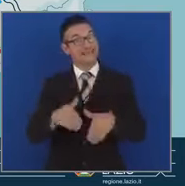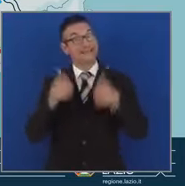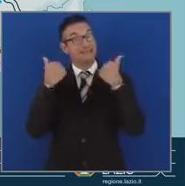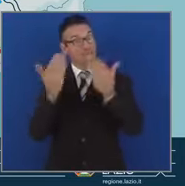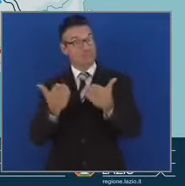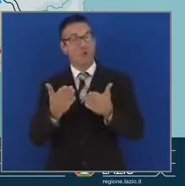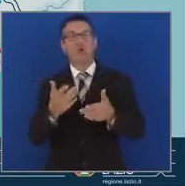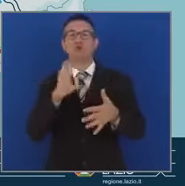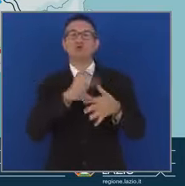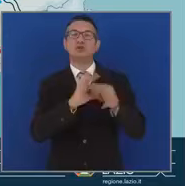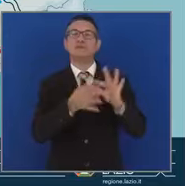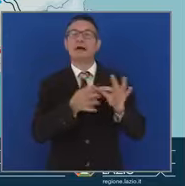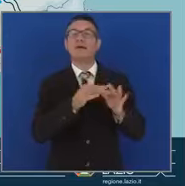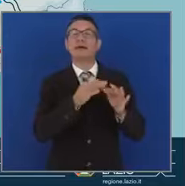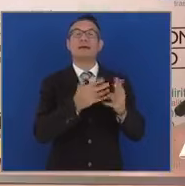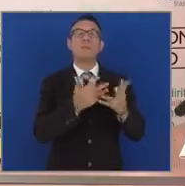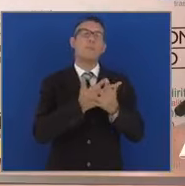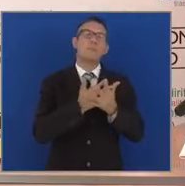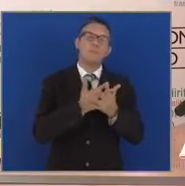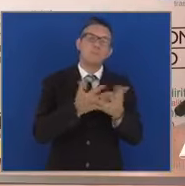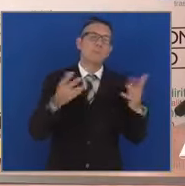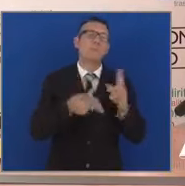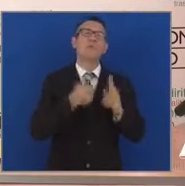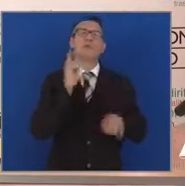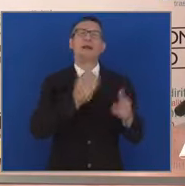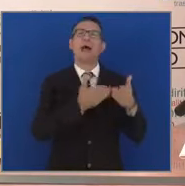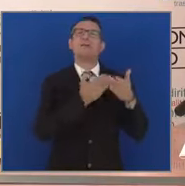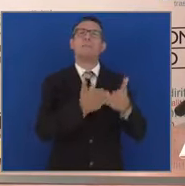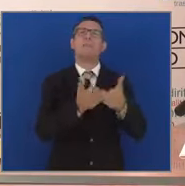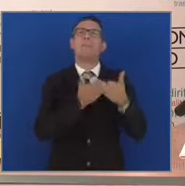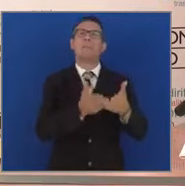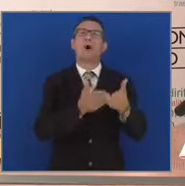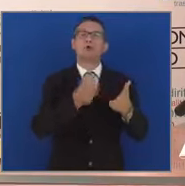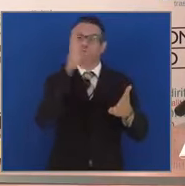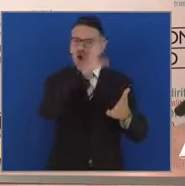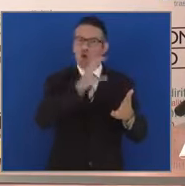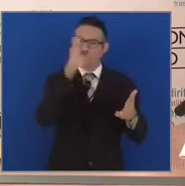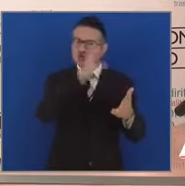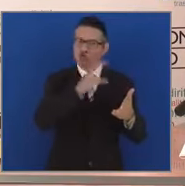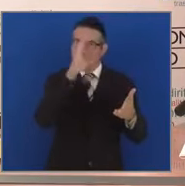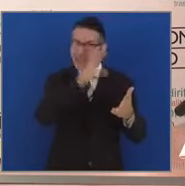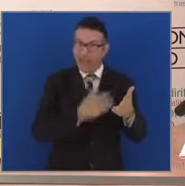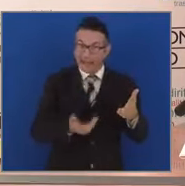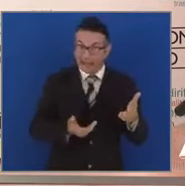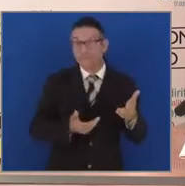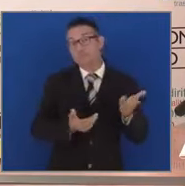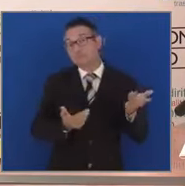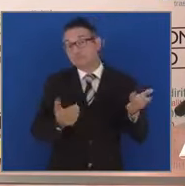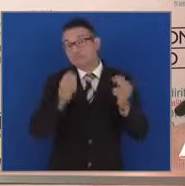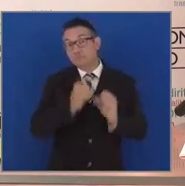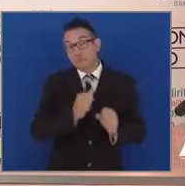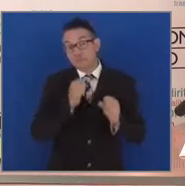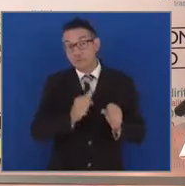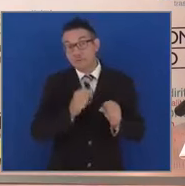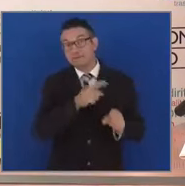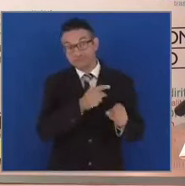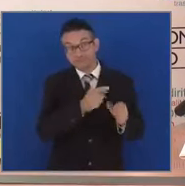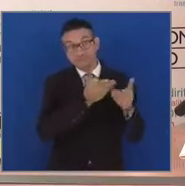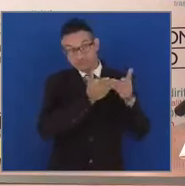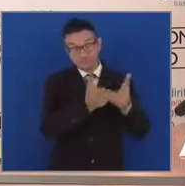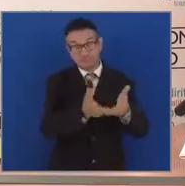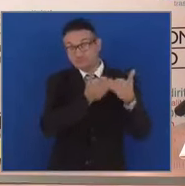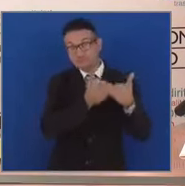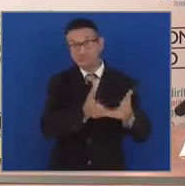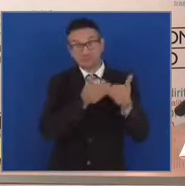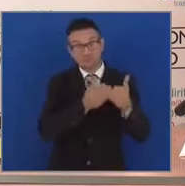grande porto croceristico e con immense potenzialità per quanto riguarda la logistica che